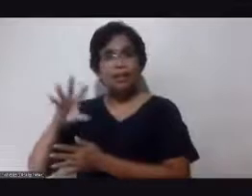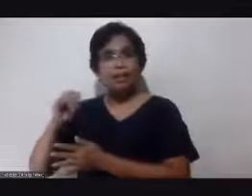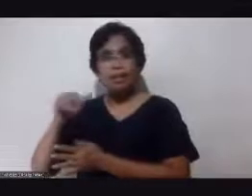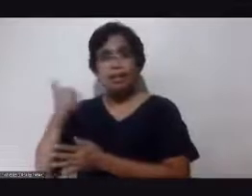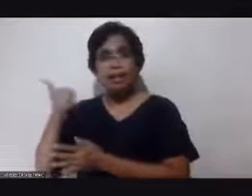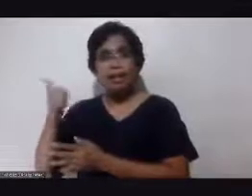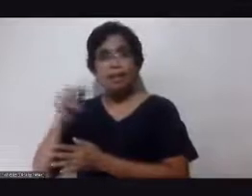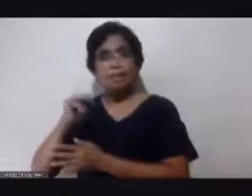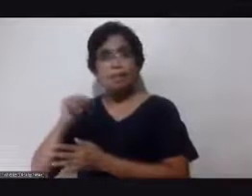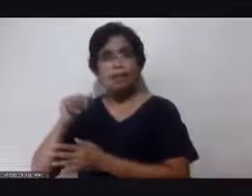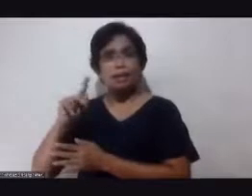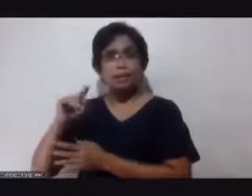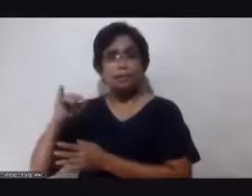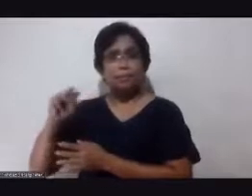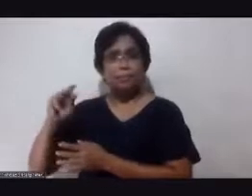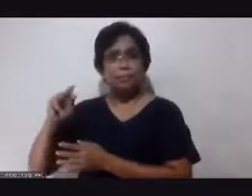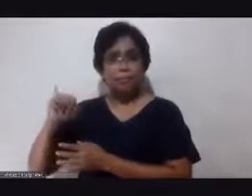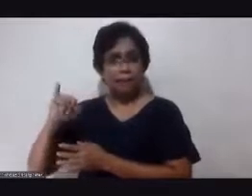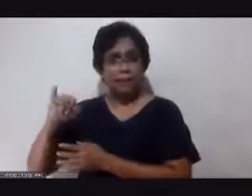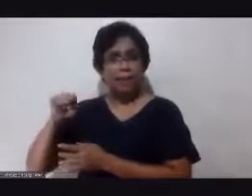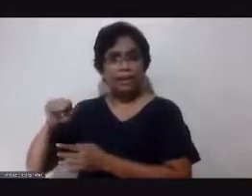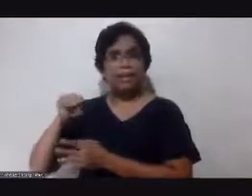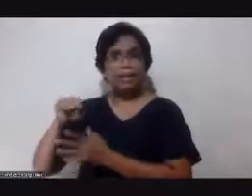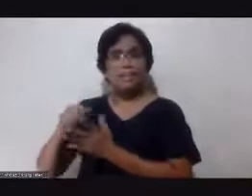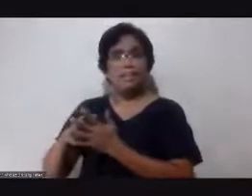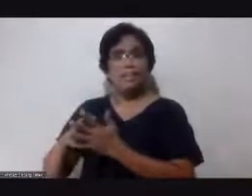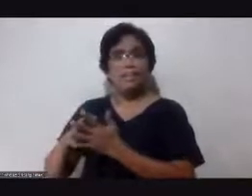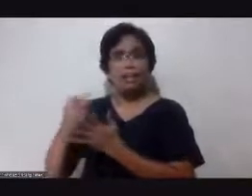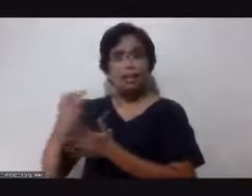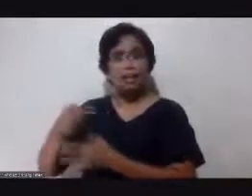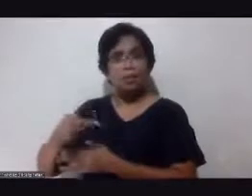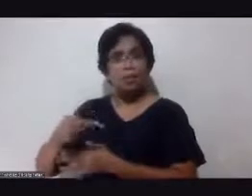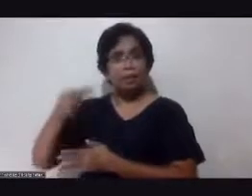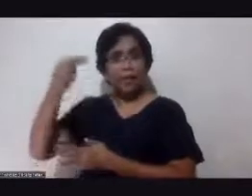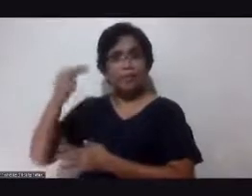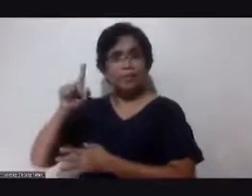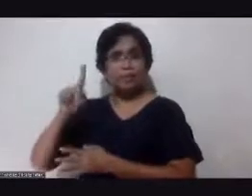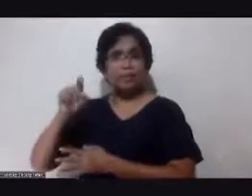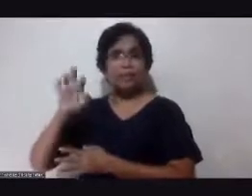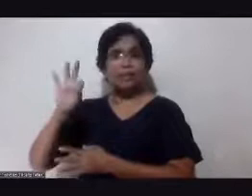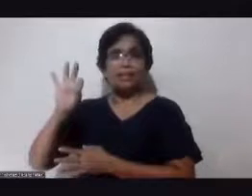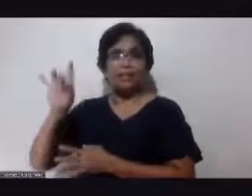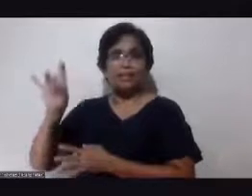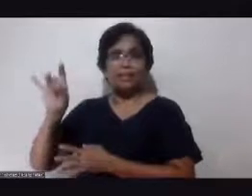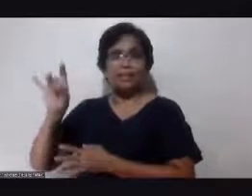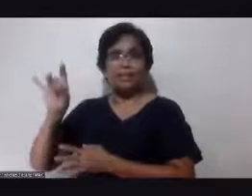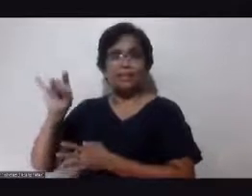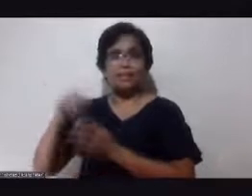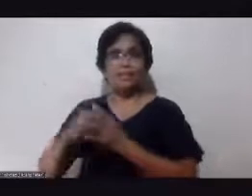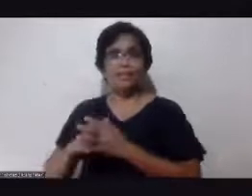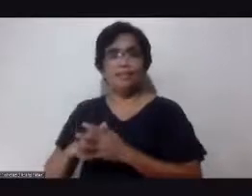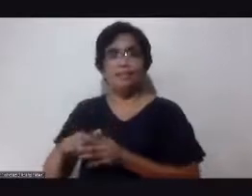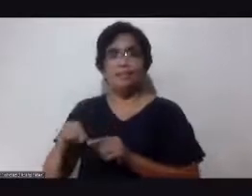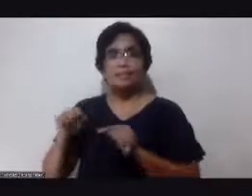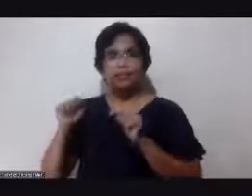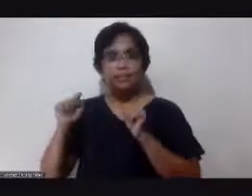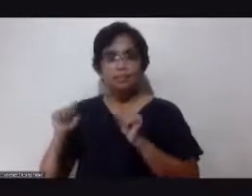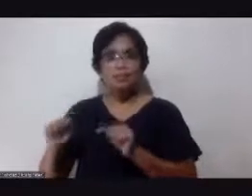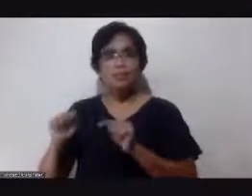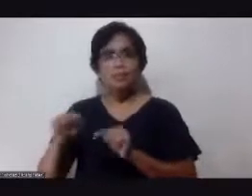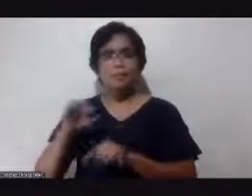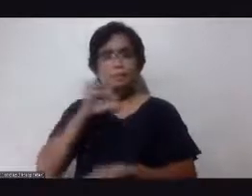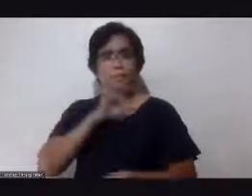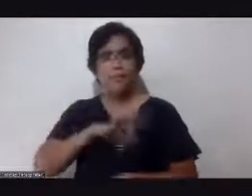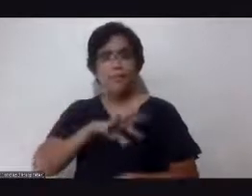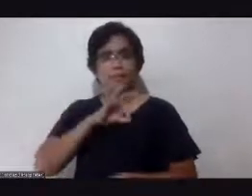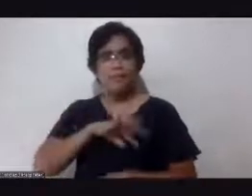Yung mga kala nating inosenteng pagkain, nakaka-190 something. okay? So, yan yung benefit